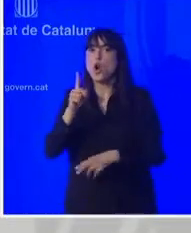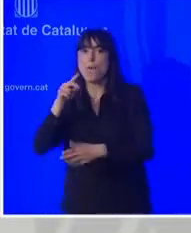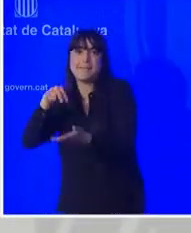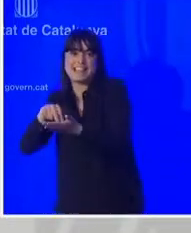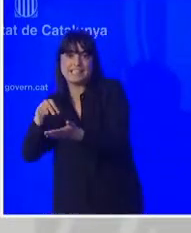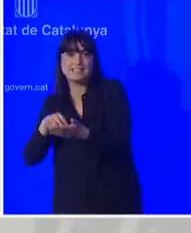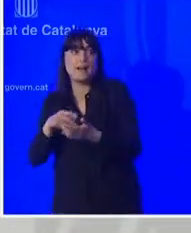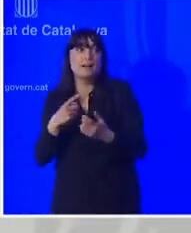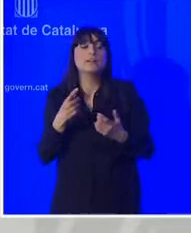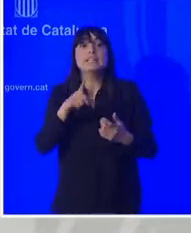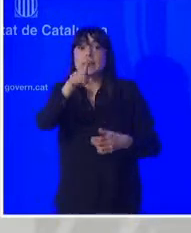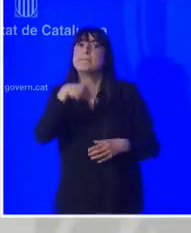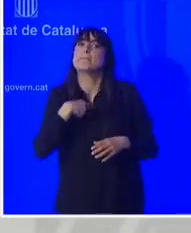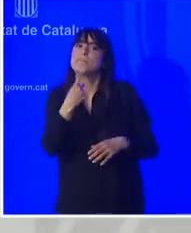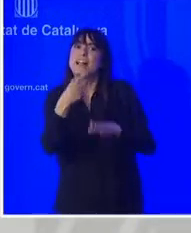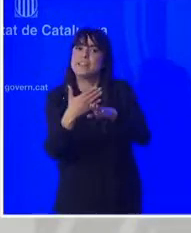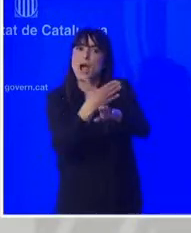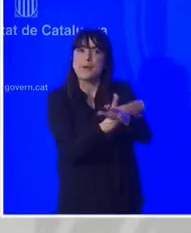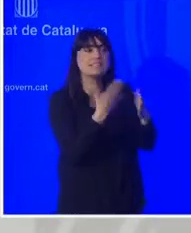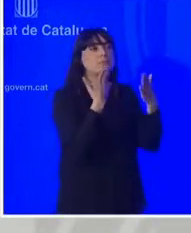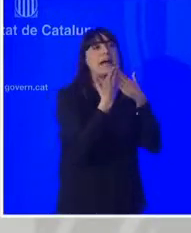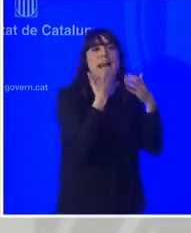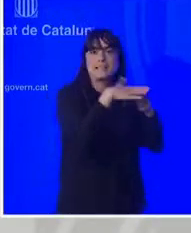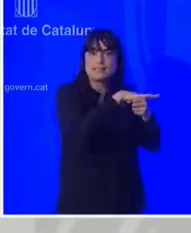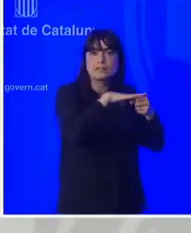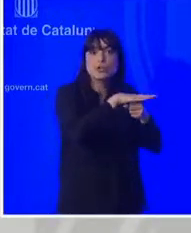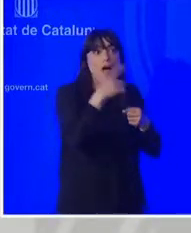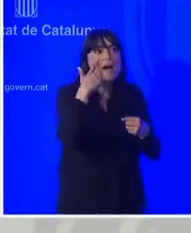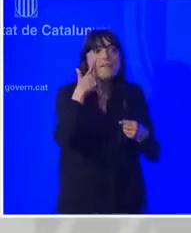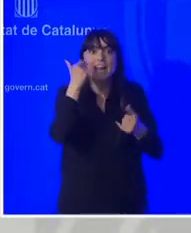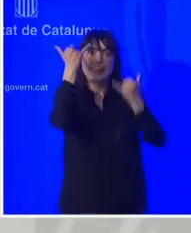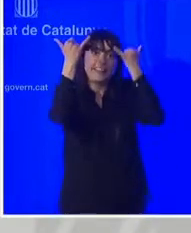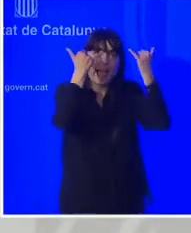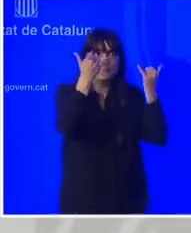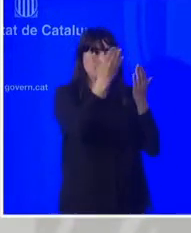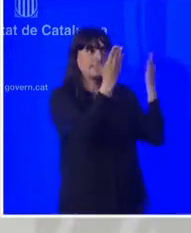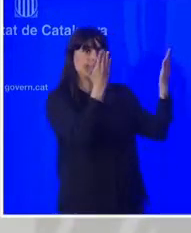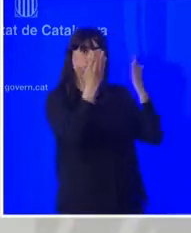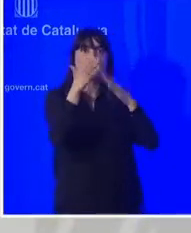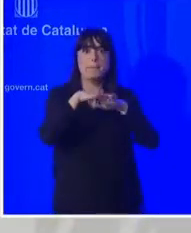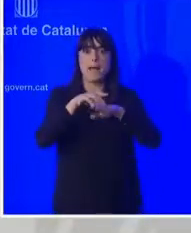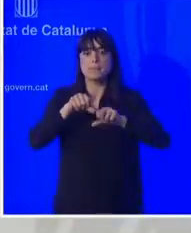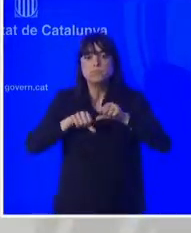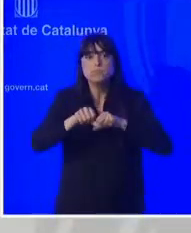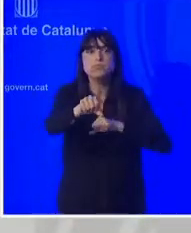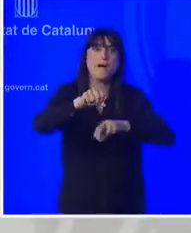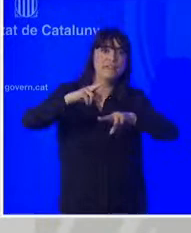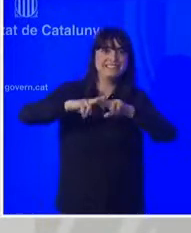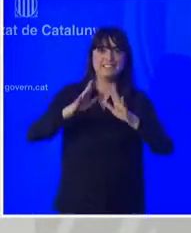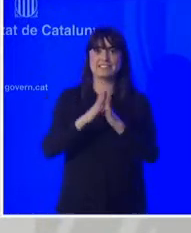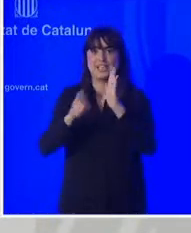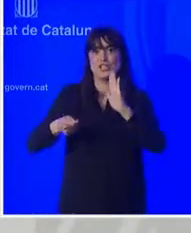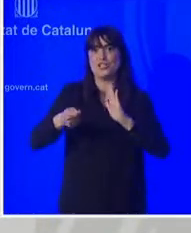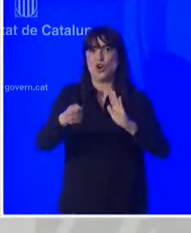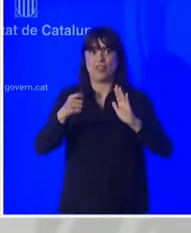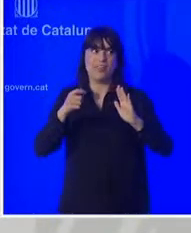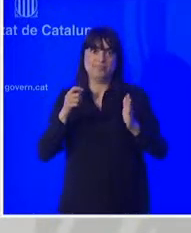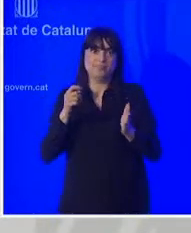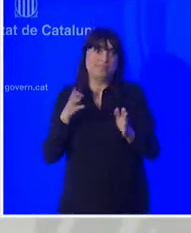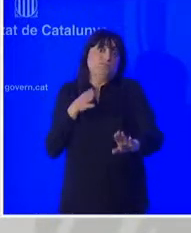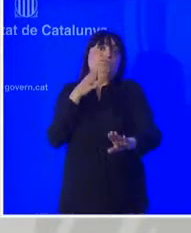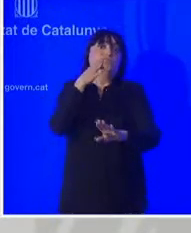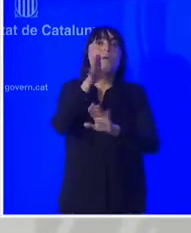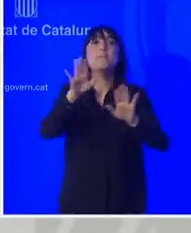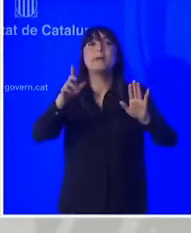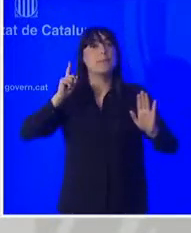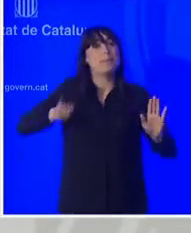amb el sector també doncs de quina manera aquest any podem celebrar el Sant Jordi però recordo sempre en funció de com vagin evolucionant les dades